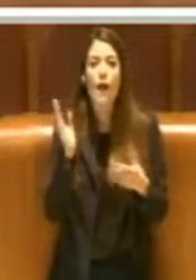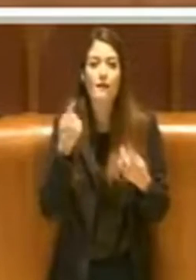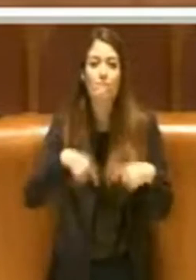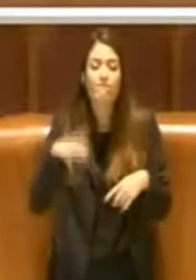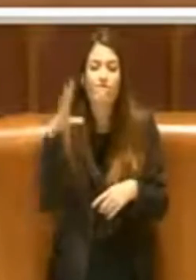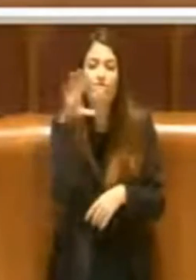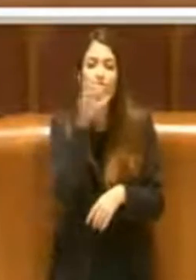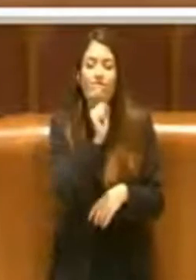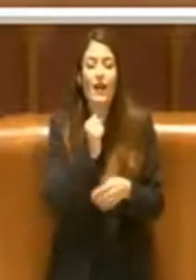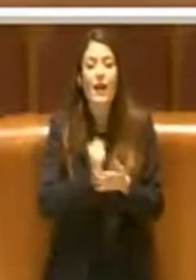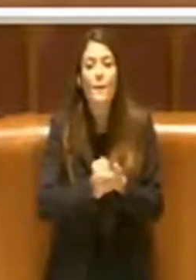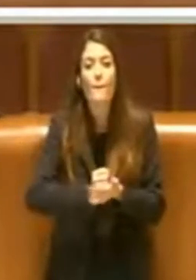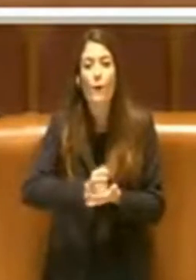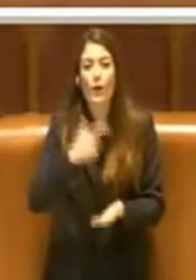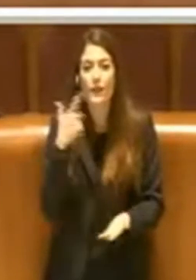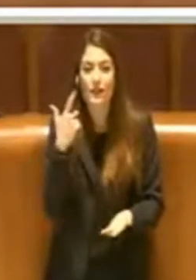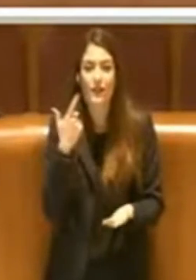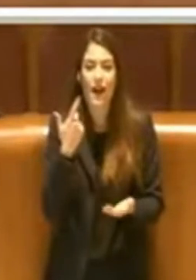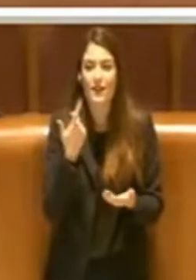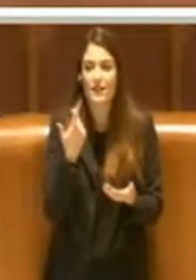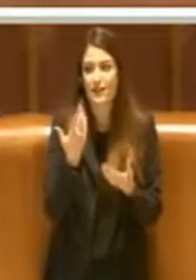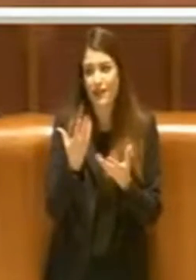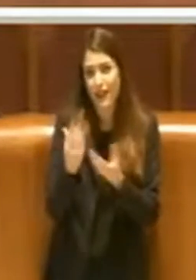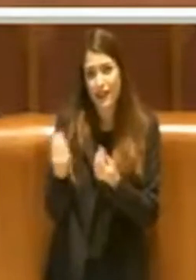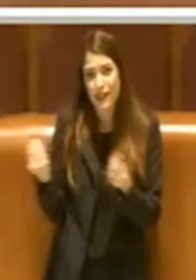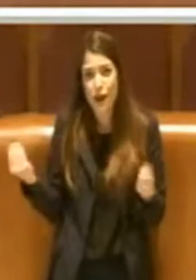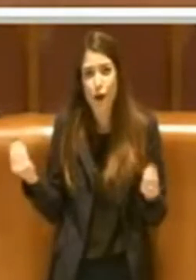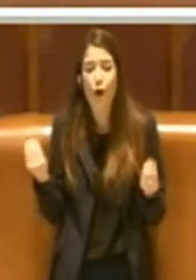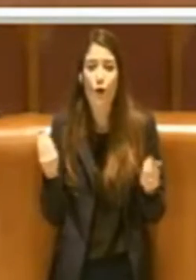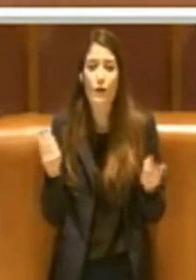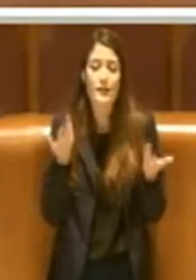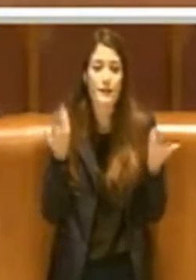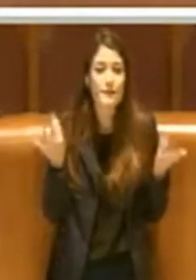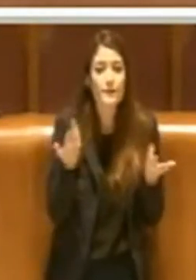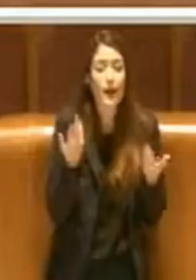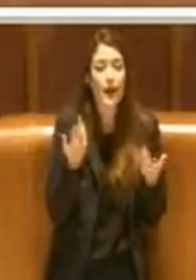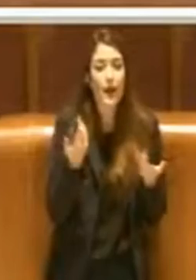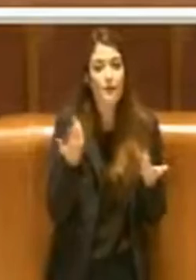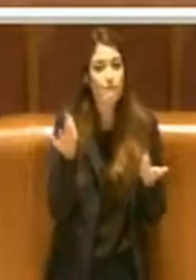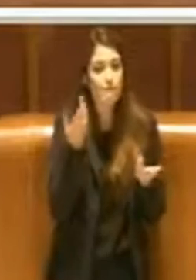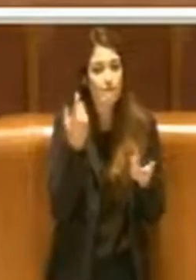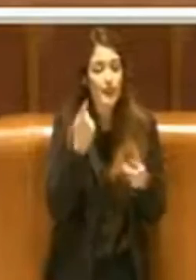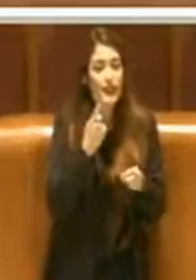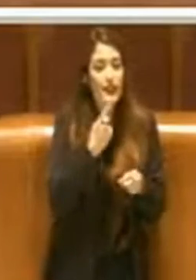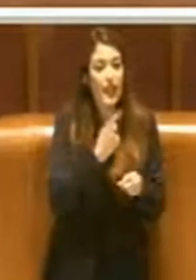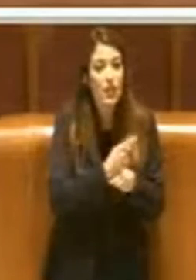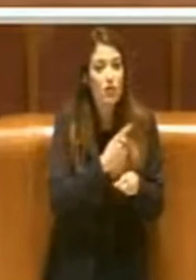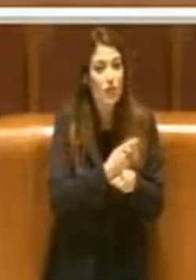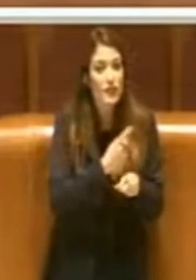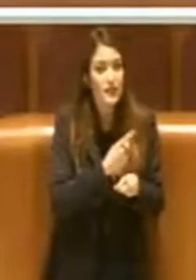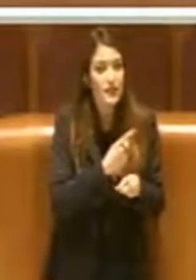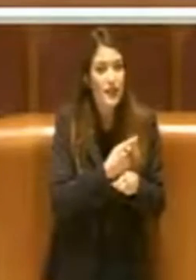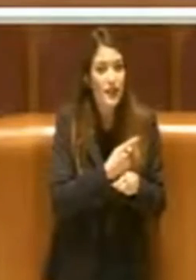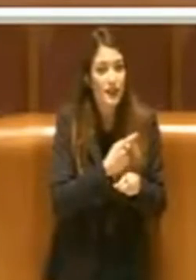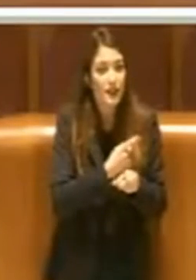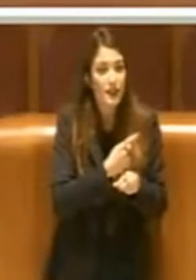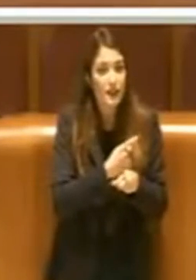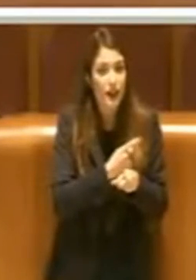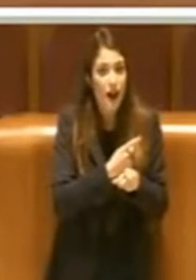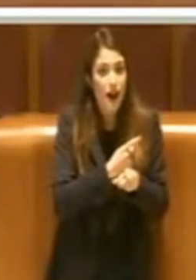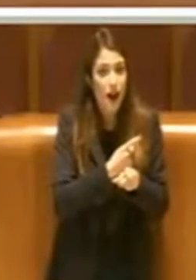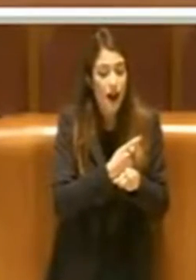'importanza di altre cose, dalla necessità di accelerare verso una